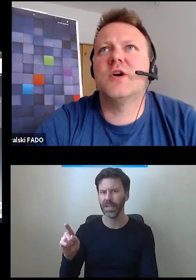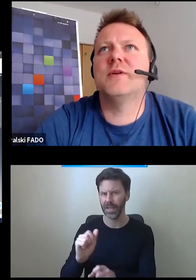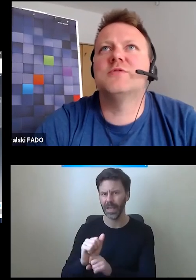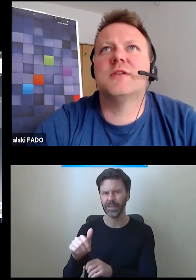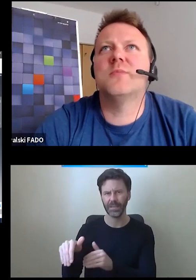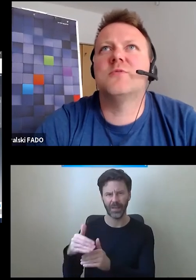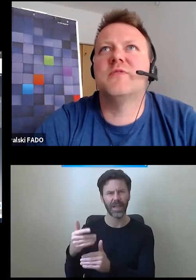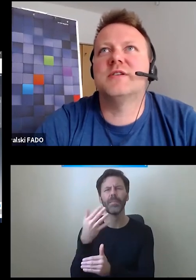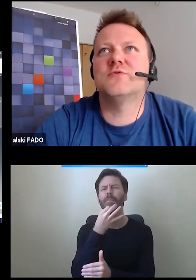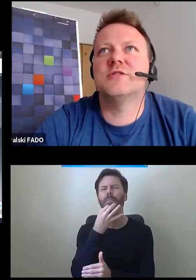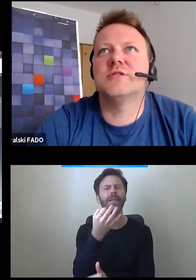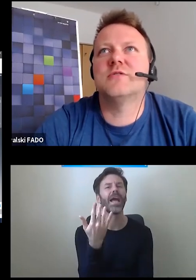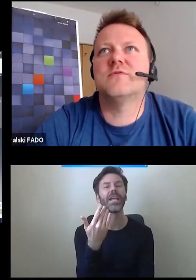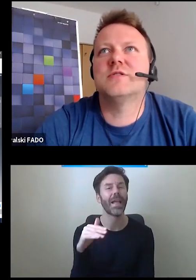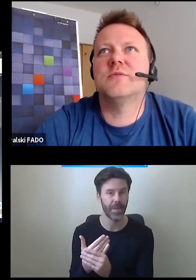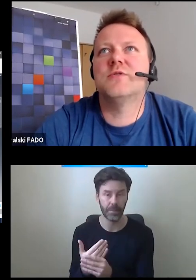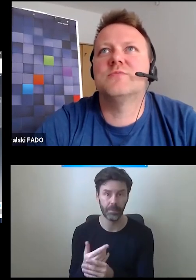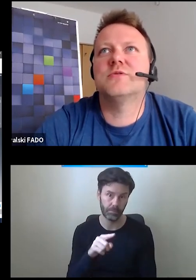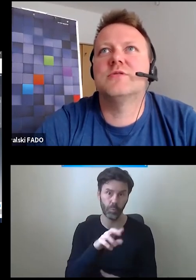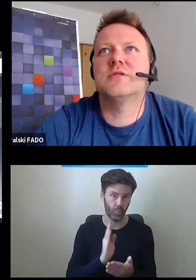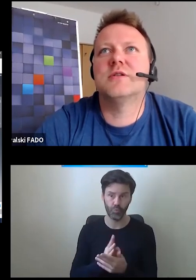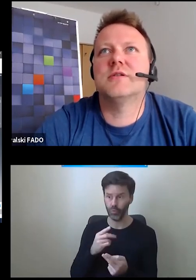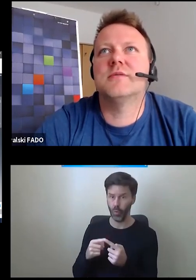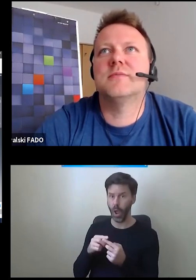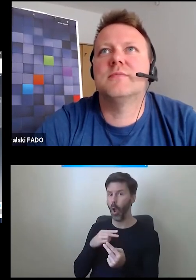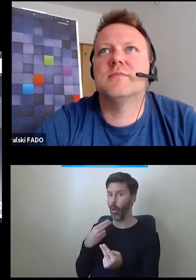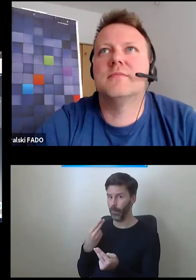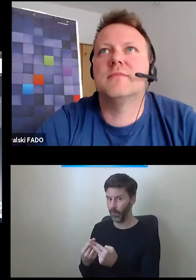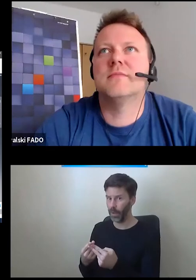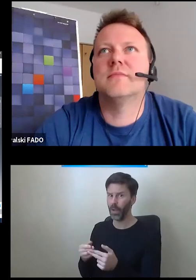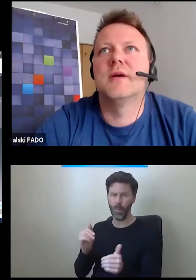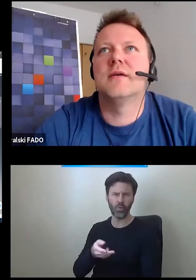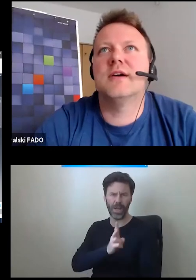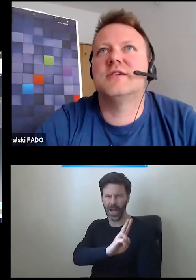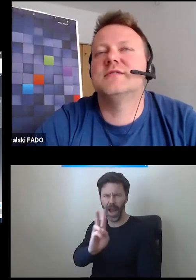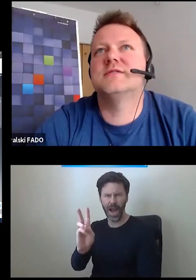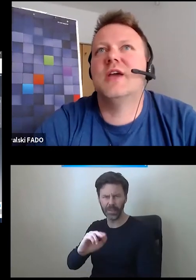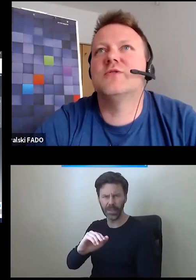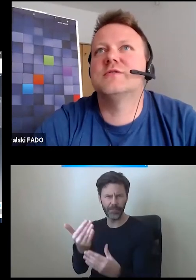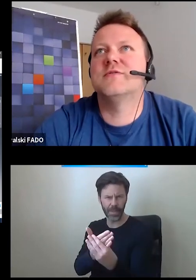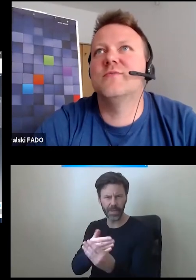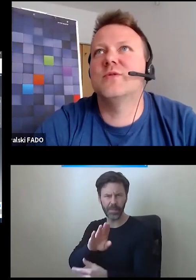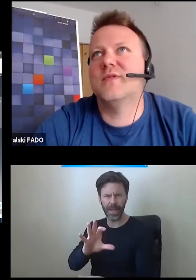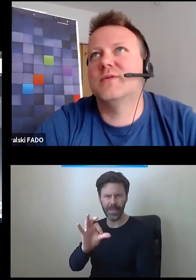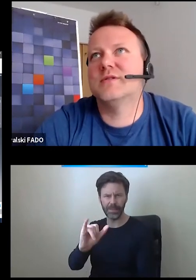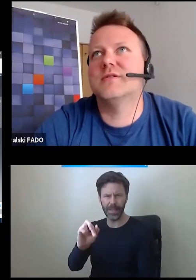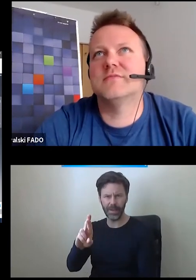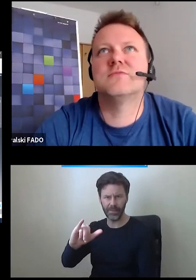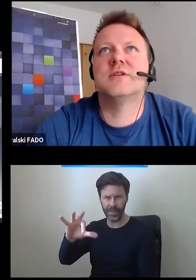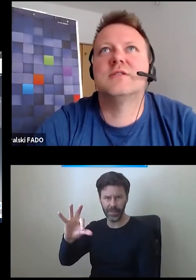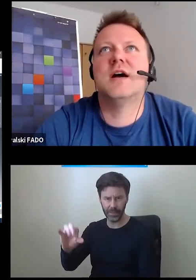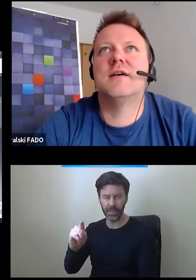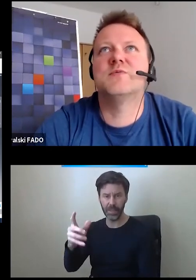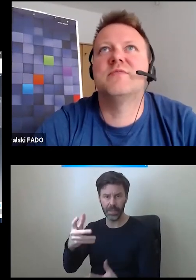Trochę Pan już na to chyba odpowiedział, że to właściwie może być każda z istniejących firm, która będzie